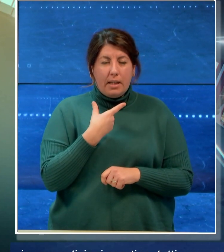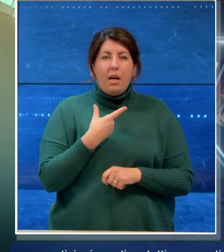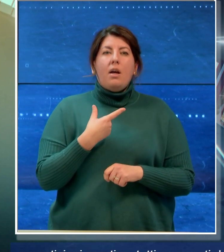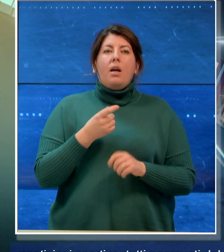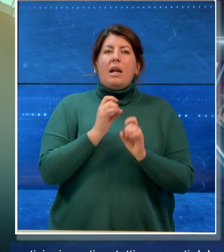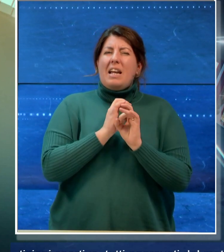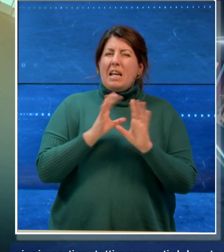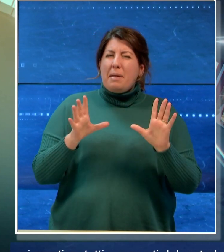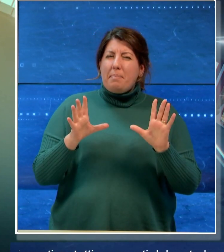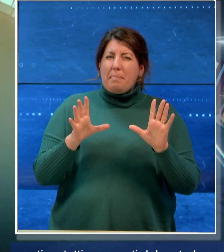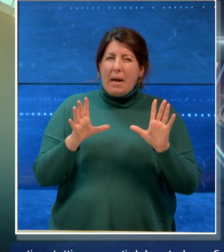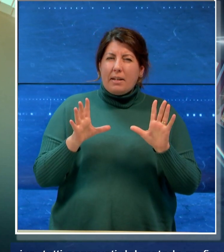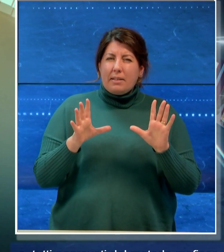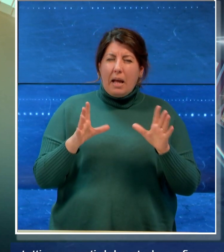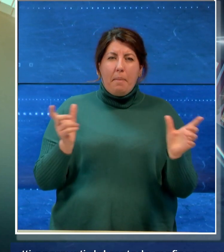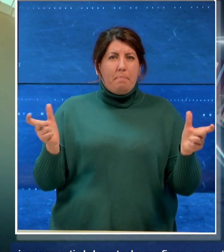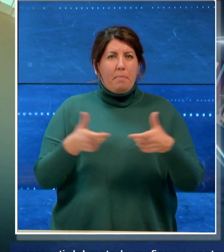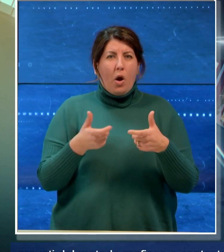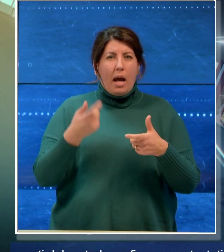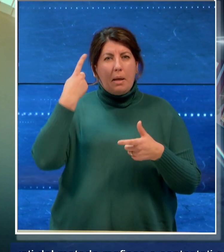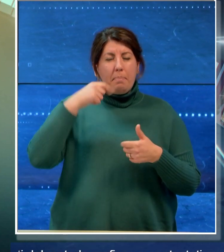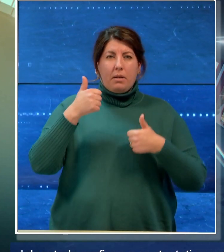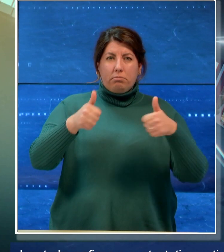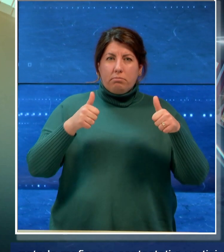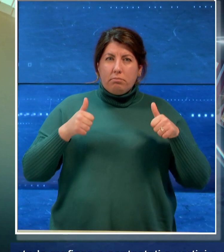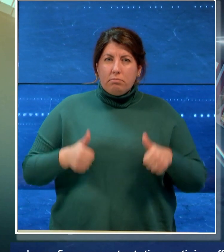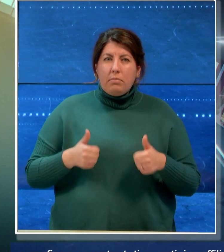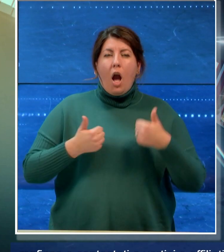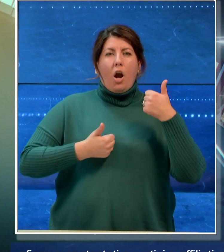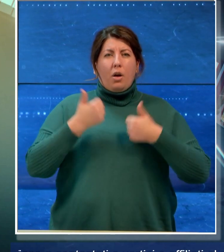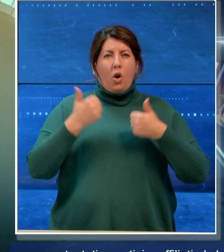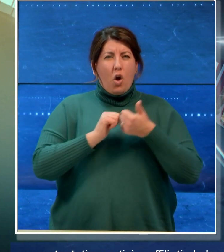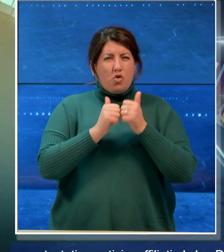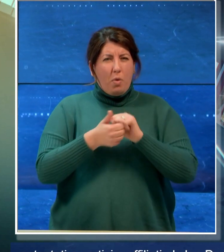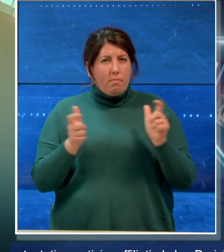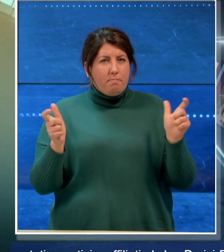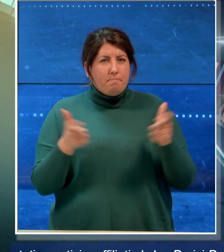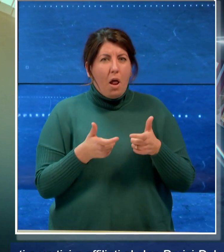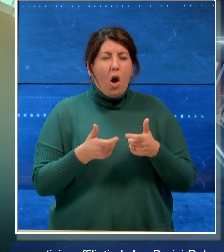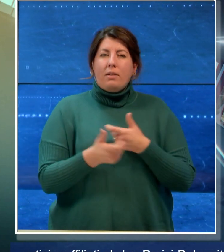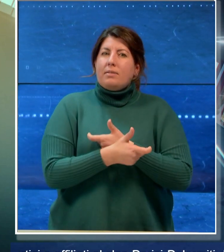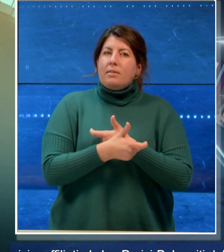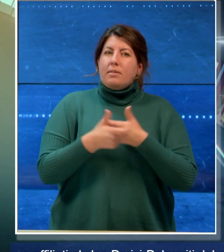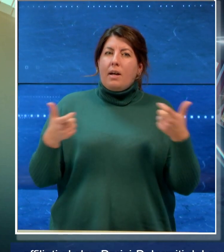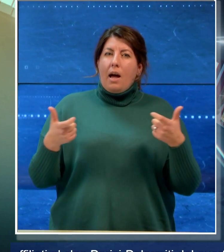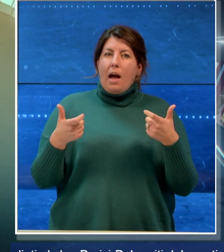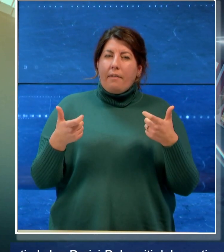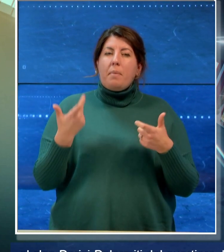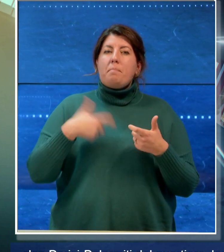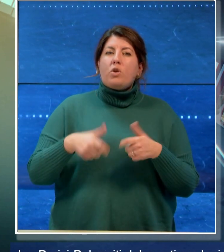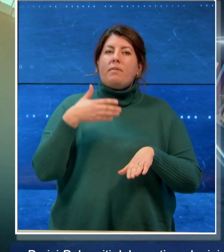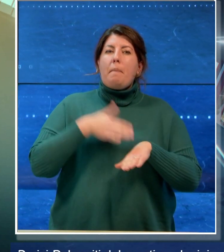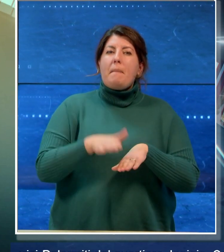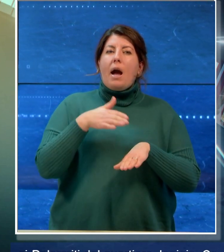libertà degli incanti estorsione in competizioni sportive tutti aggravati dal metodo